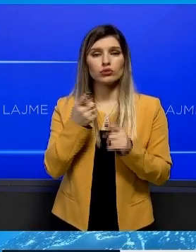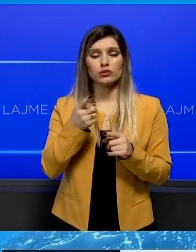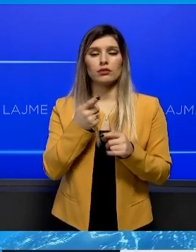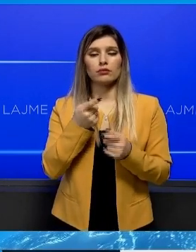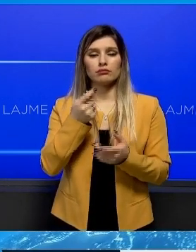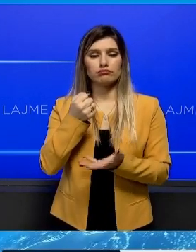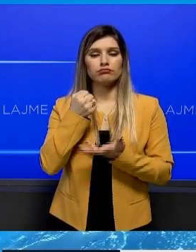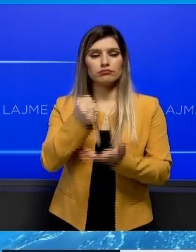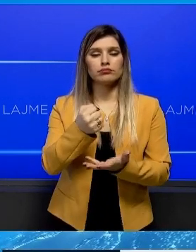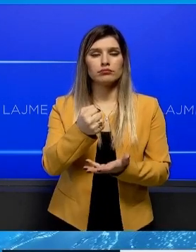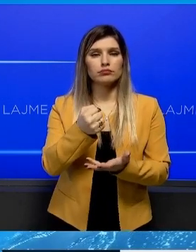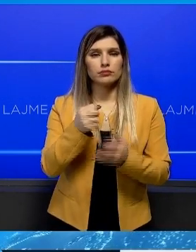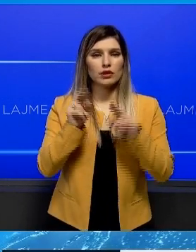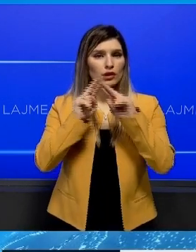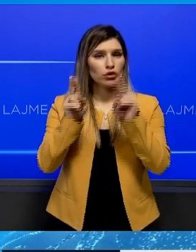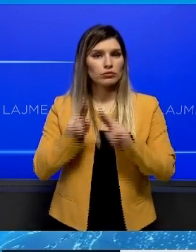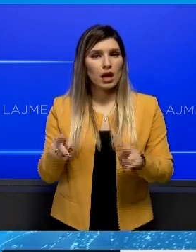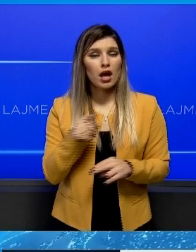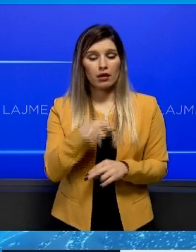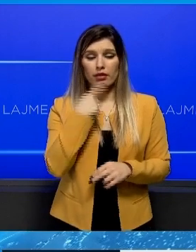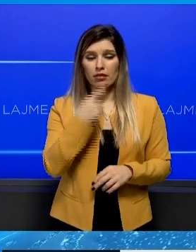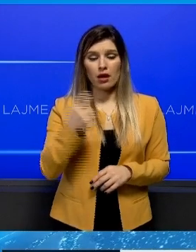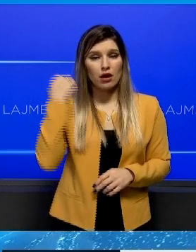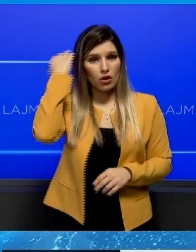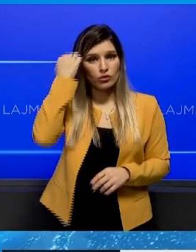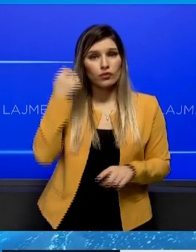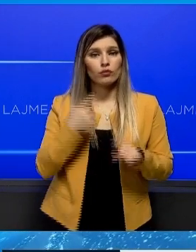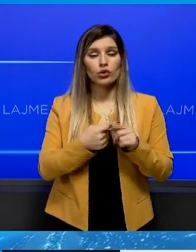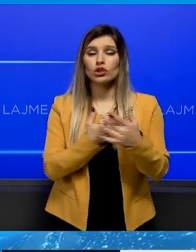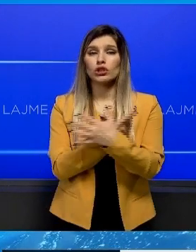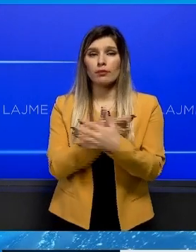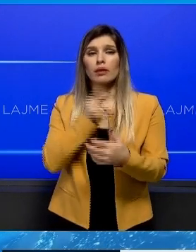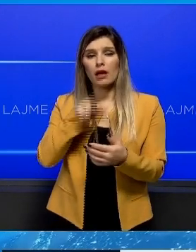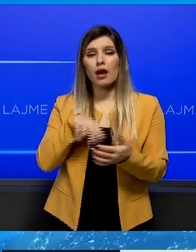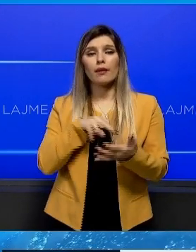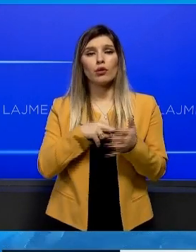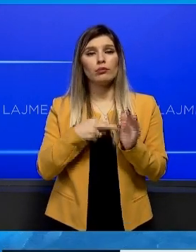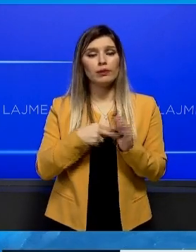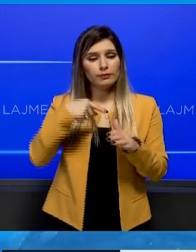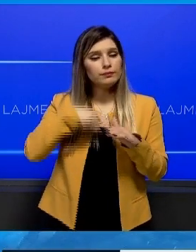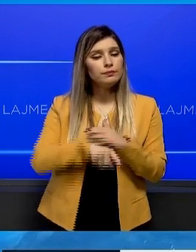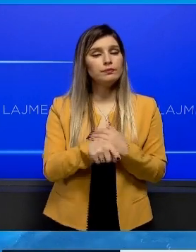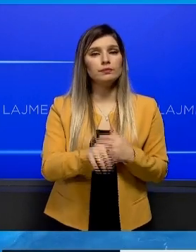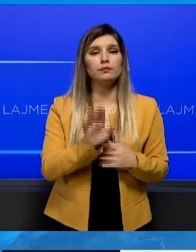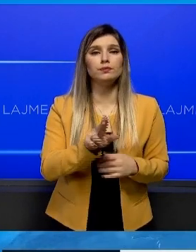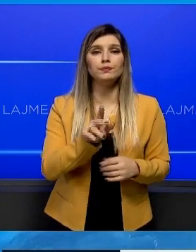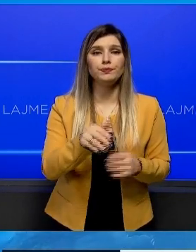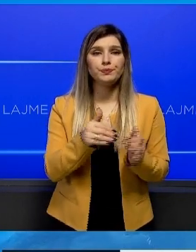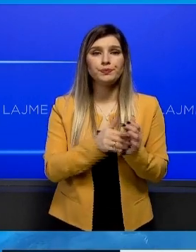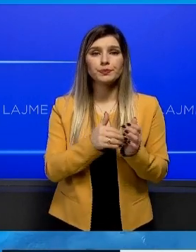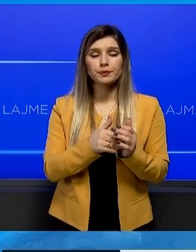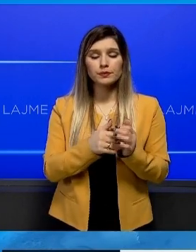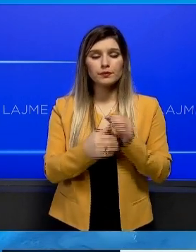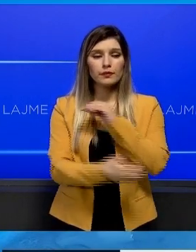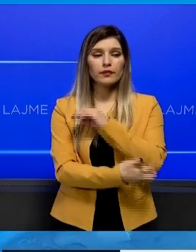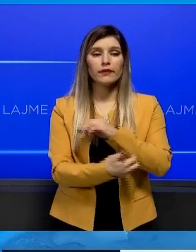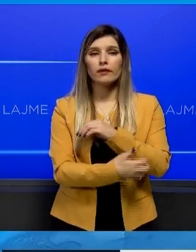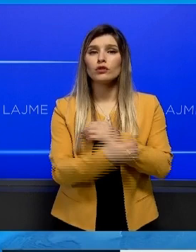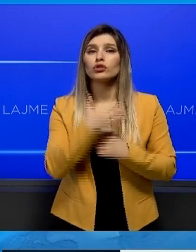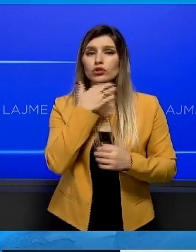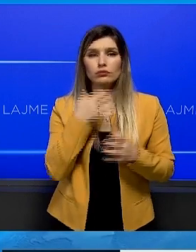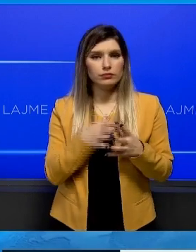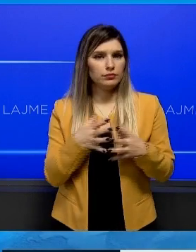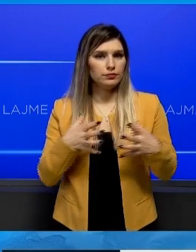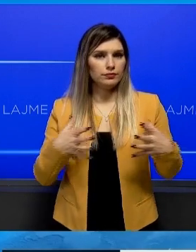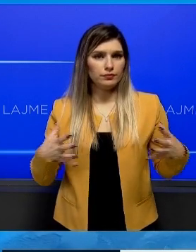lejmruar që Kosova dhe Shqipria janë duke baqa qua me një problem që ka të bëj me rritjen e varfris, ju përshini